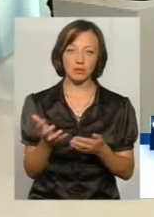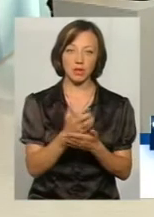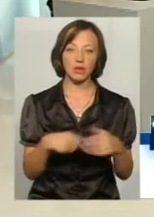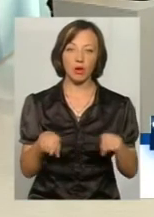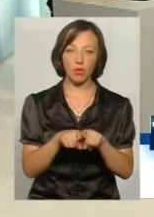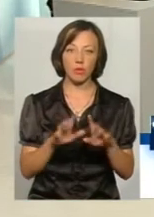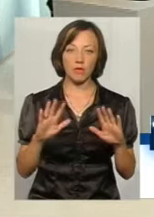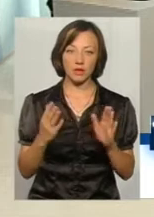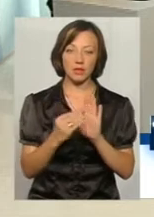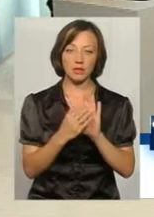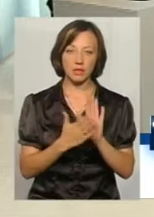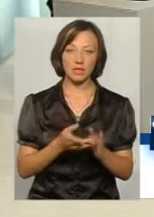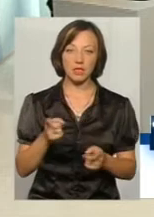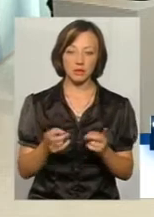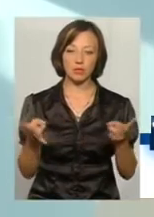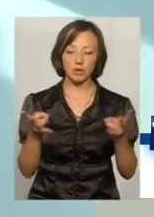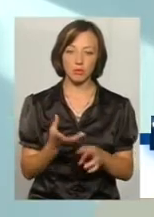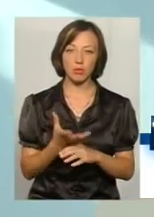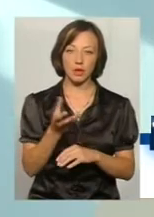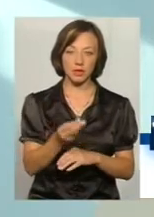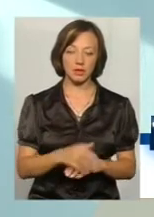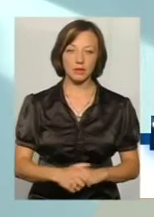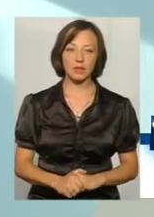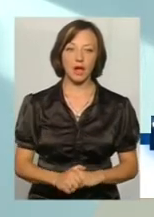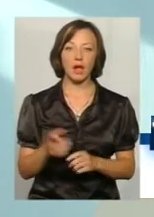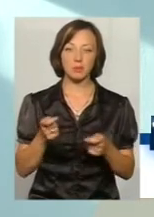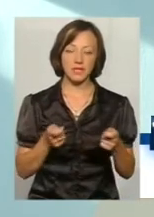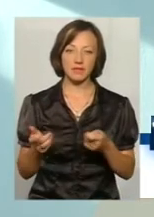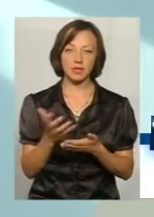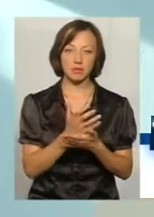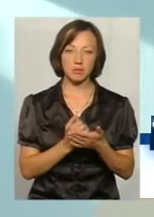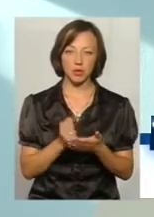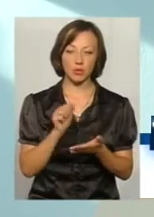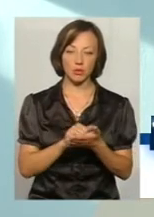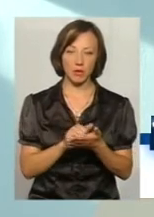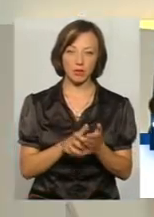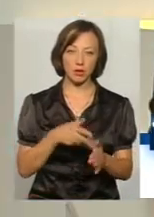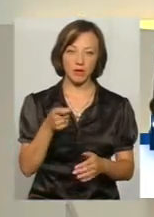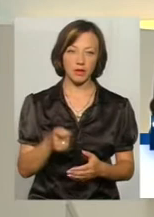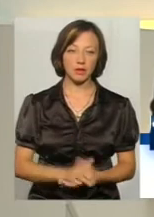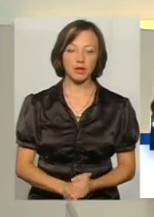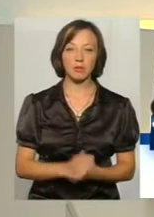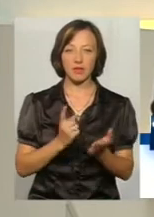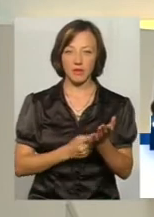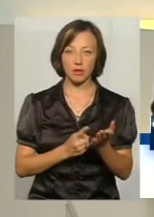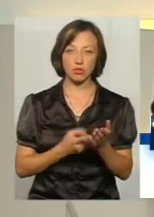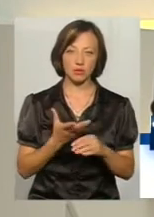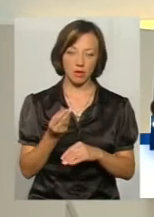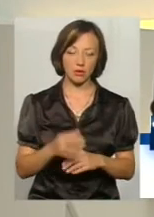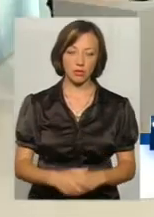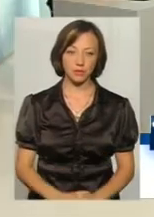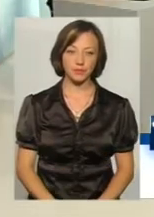в такому випадку для реєстрації дійсно потрібно сплачувати адміністративний збір, подавати документ, який підтверджує його сплату.